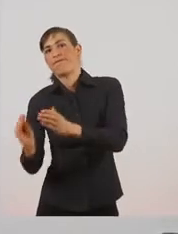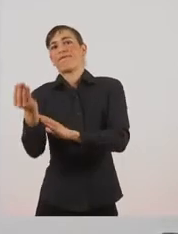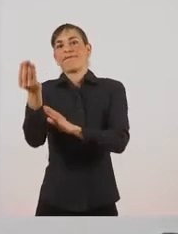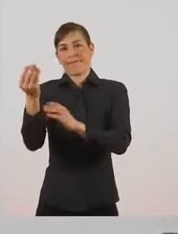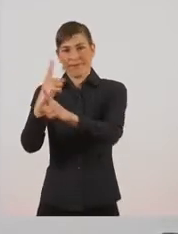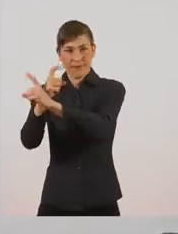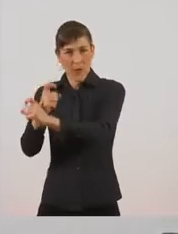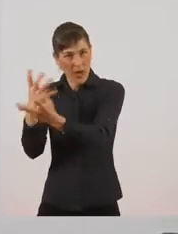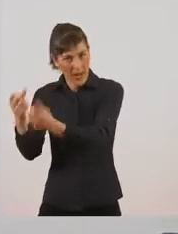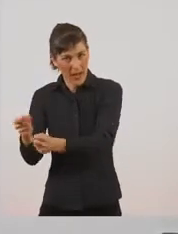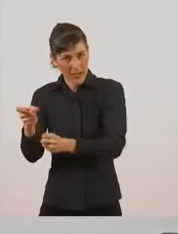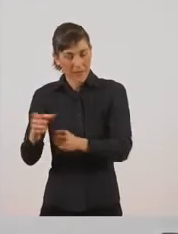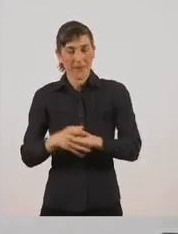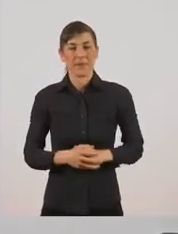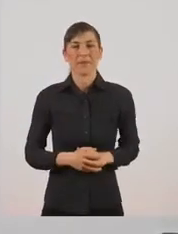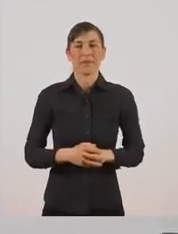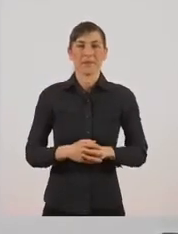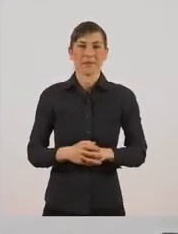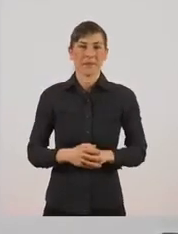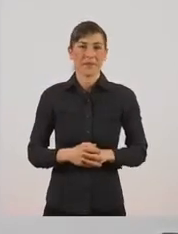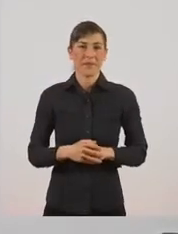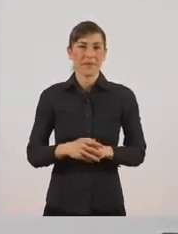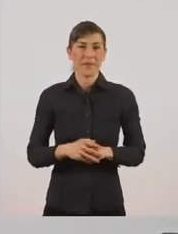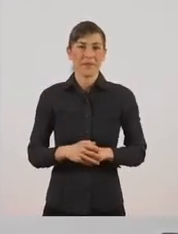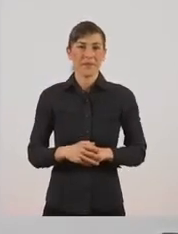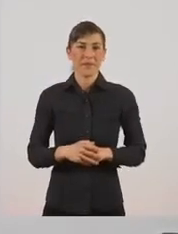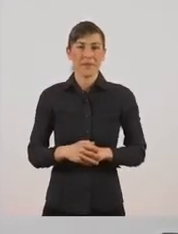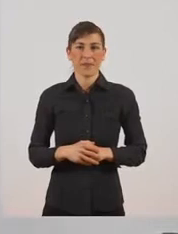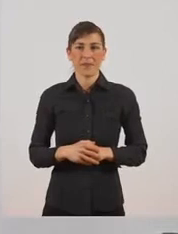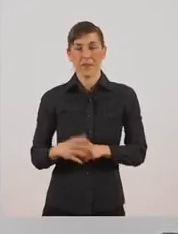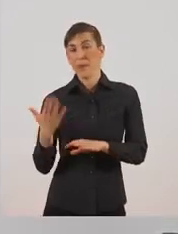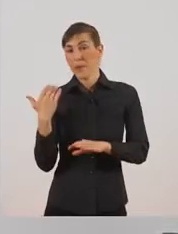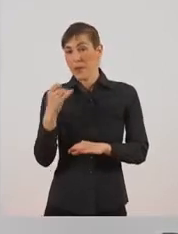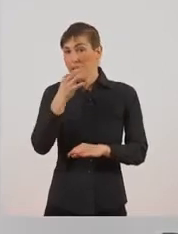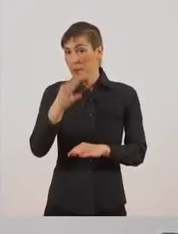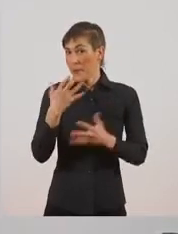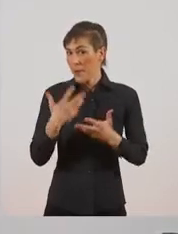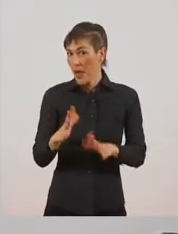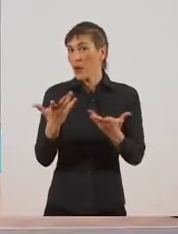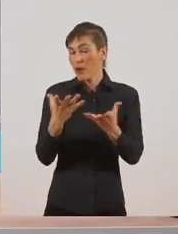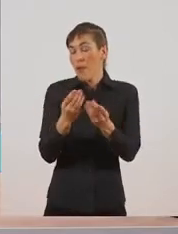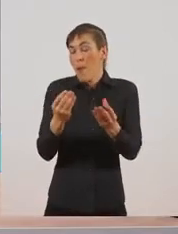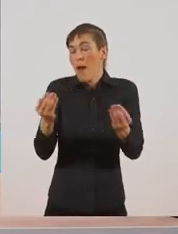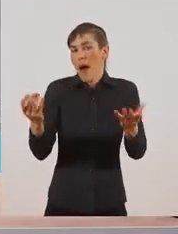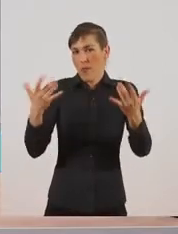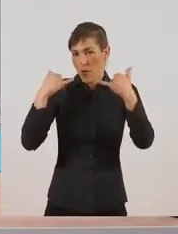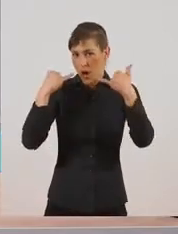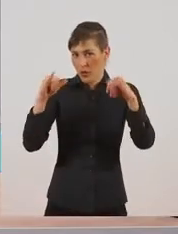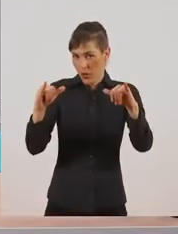Τώρα, να σας πω ότι ακριβώς επειδή είπα και πριν ότι τα ζώα είναι πάρα πολλά, τα